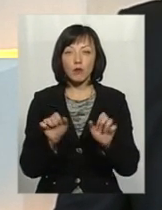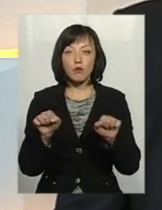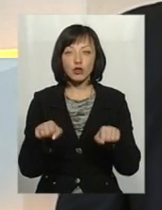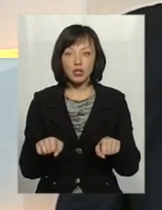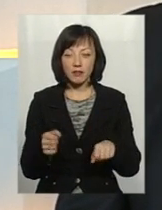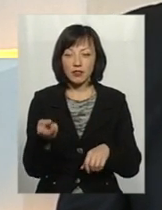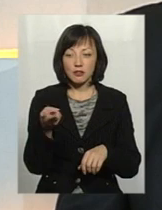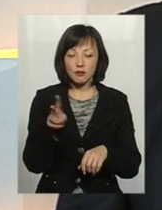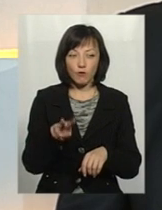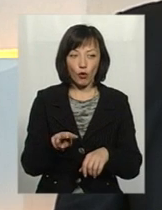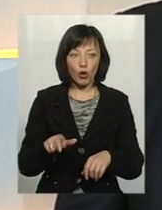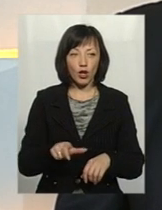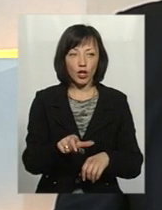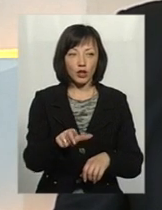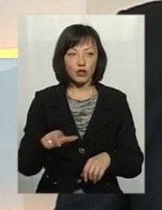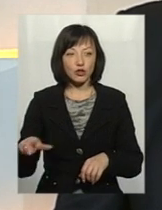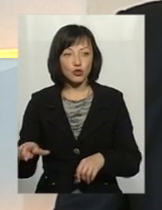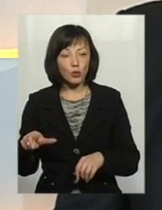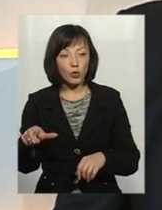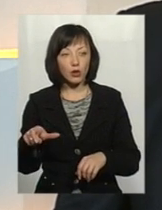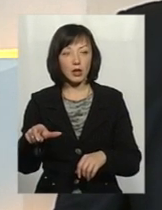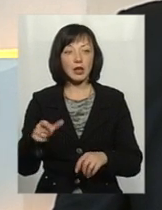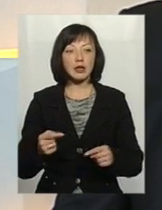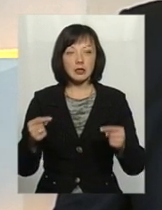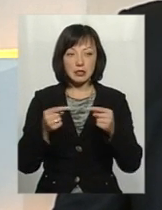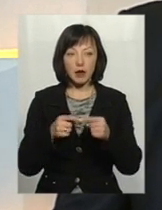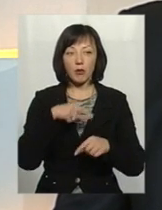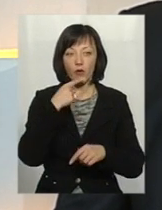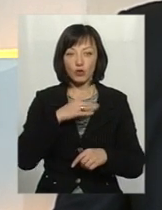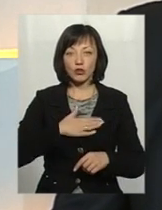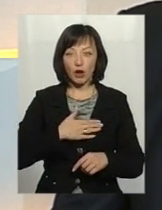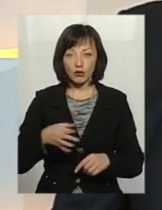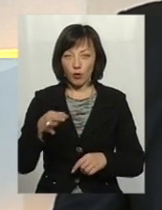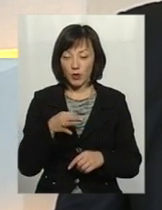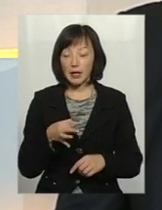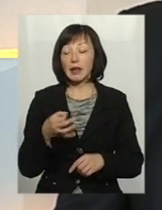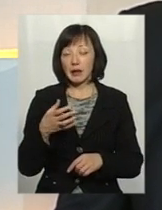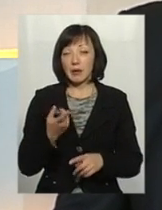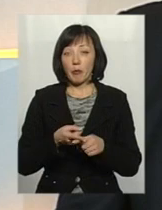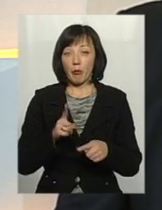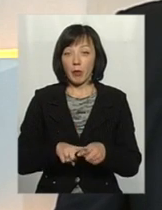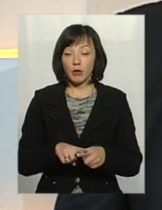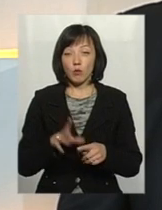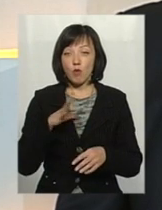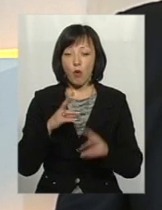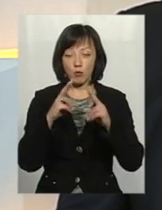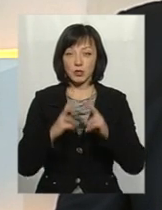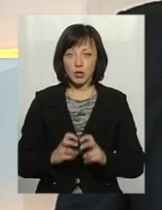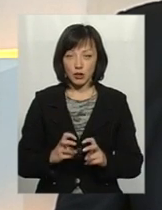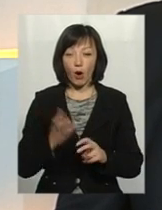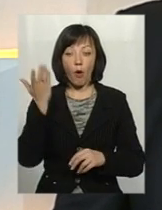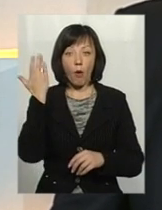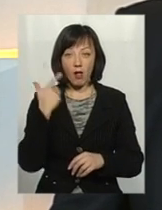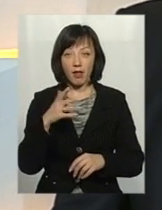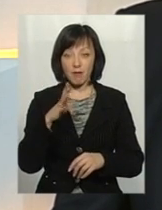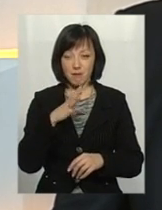з обох річок і саме, як говориться, з території Хмельницької області. Тому було обстежено. На час обстеження